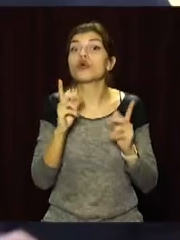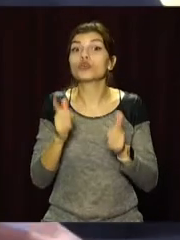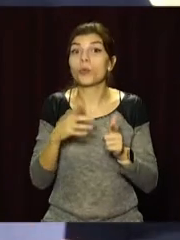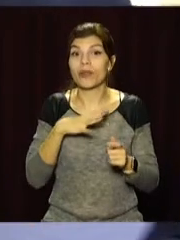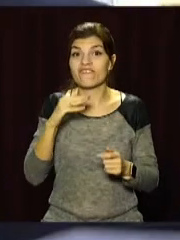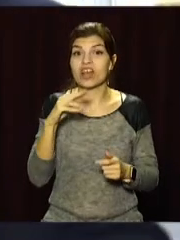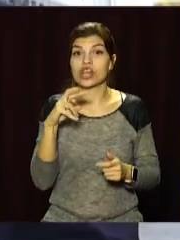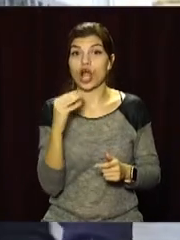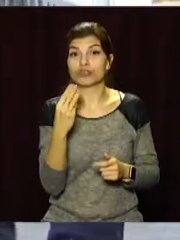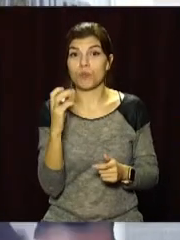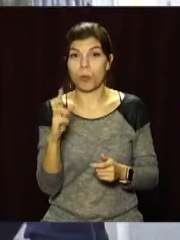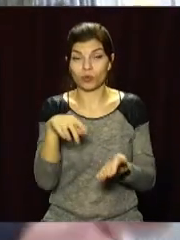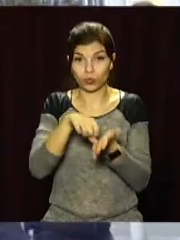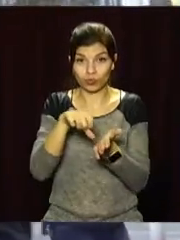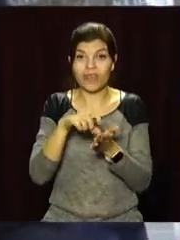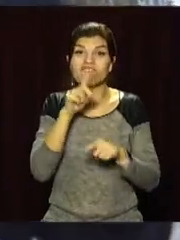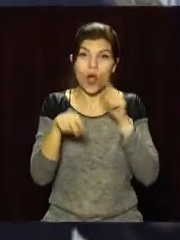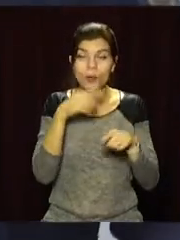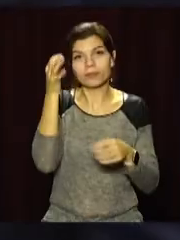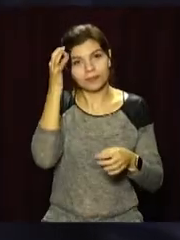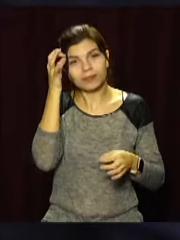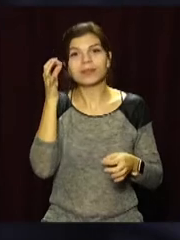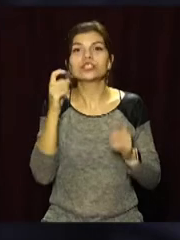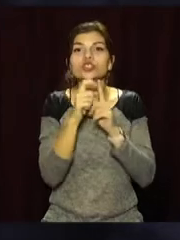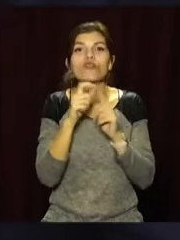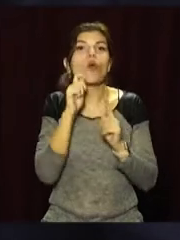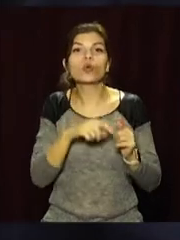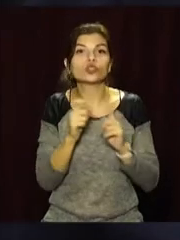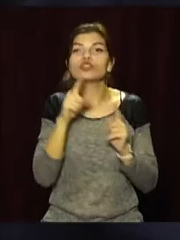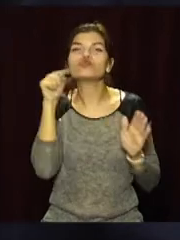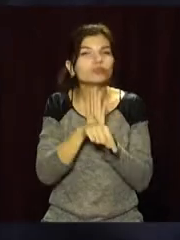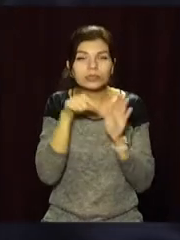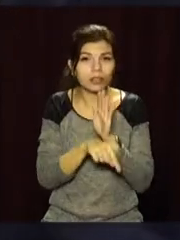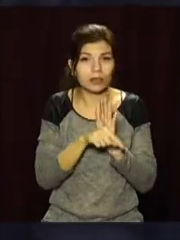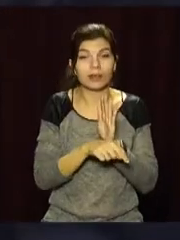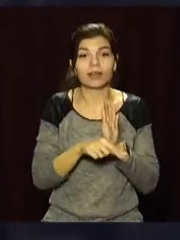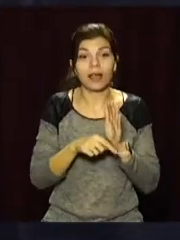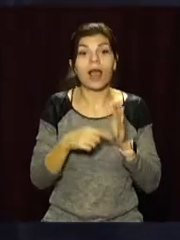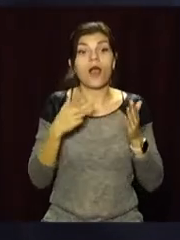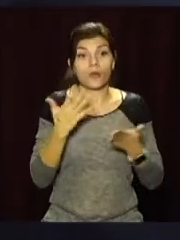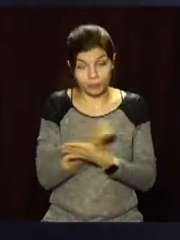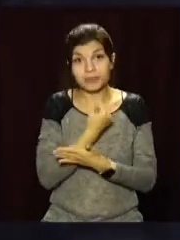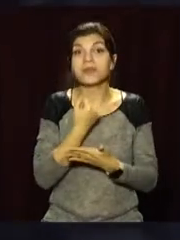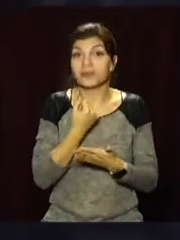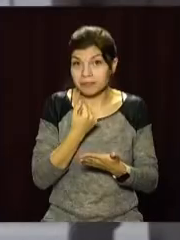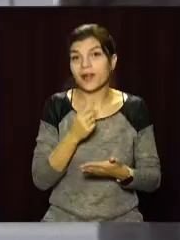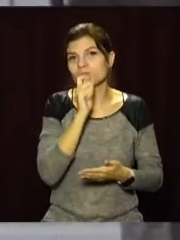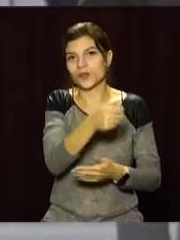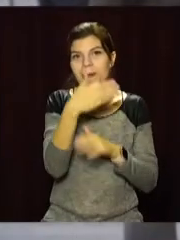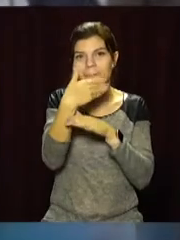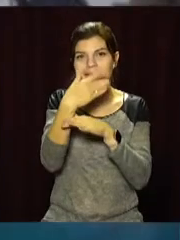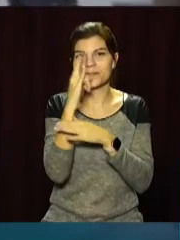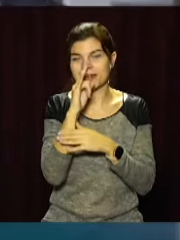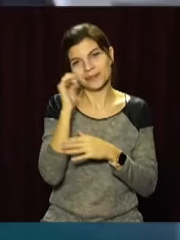у флешмобі, відповісти на запитання та згадати тлумачення українських слів, організатори на загадку дарували маленькі прапорці. Я